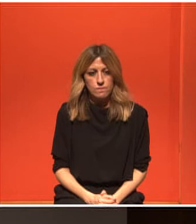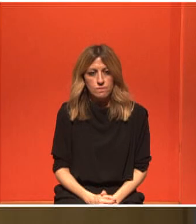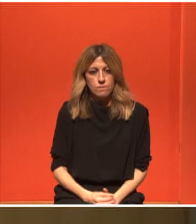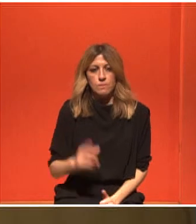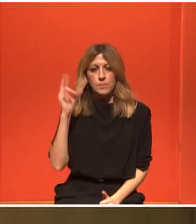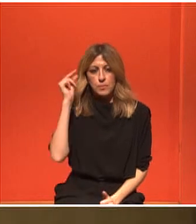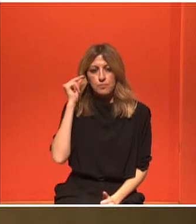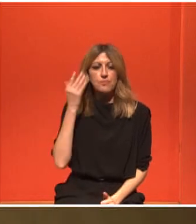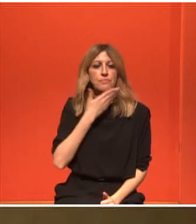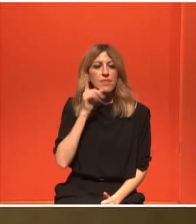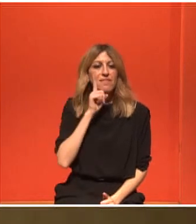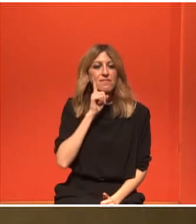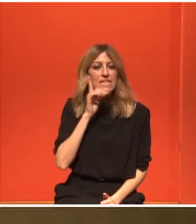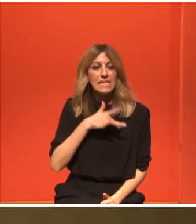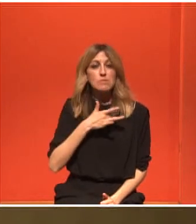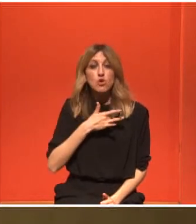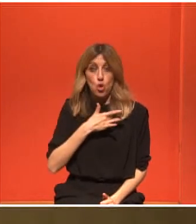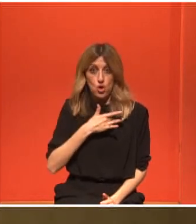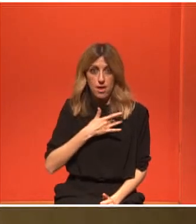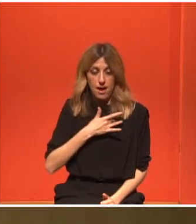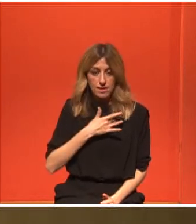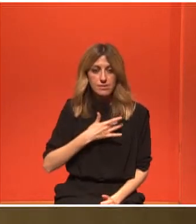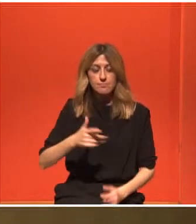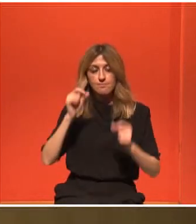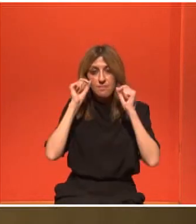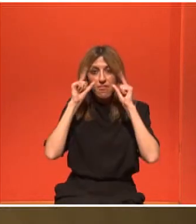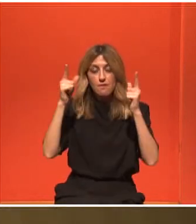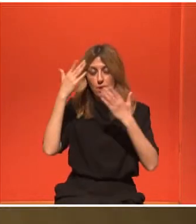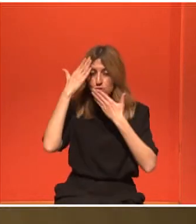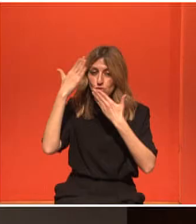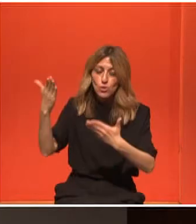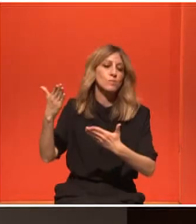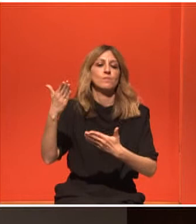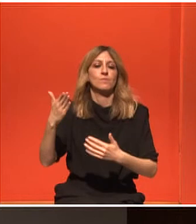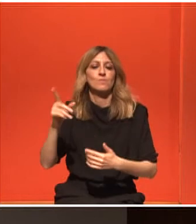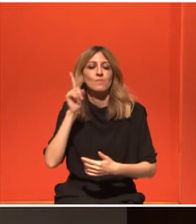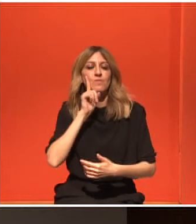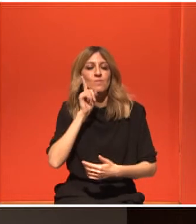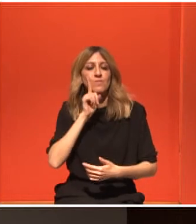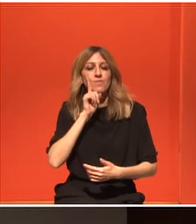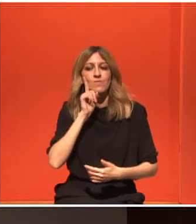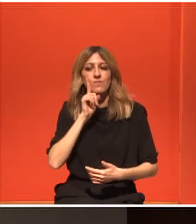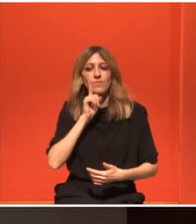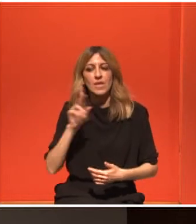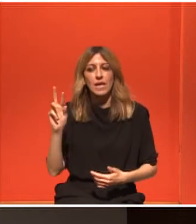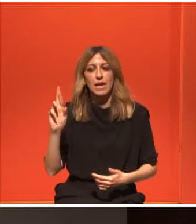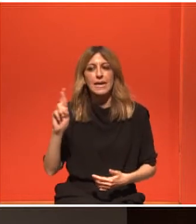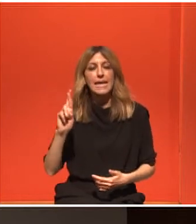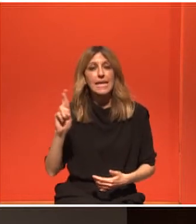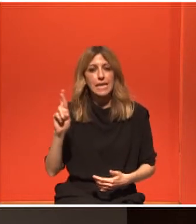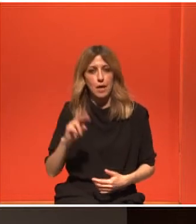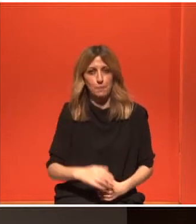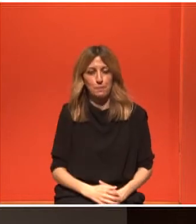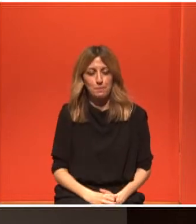φοιτήτρια ψυχολογίας και τη θαυμάζω λόγω αυτών που πέρασε. Είχατε, κυρία Ρεγκίν. Με το που μπήκα στο